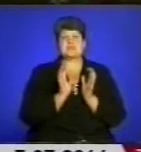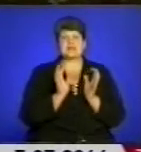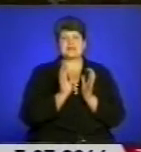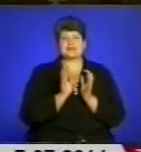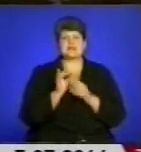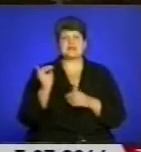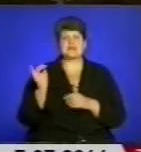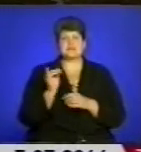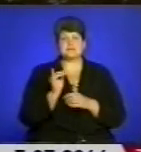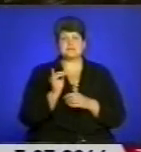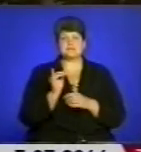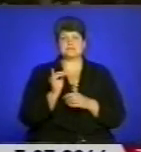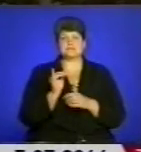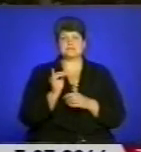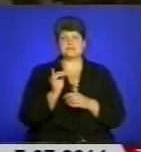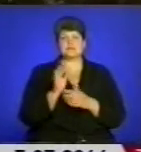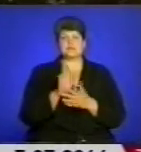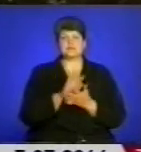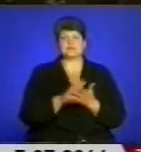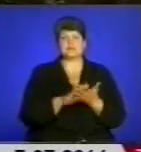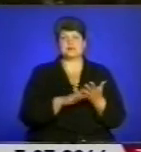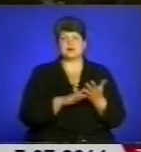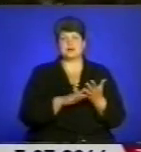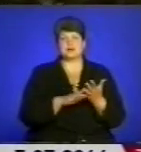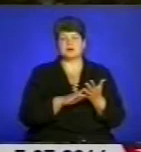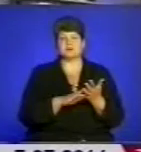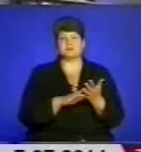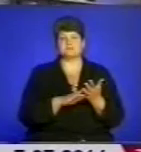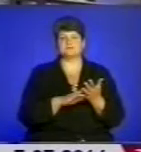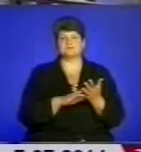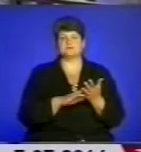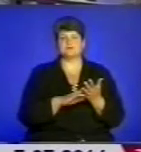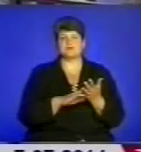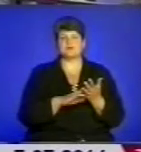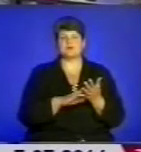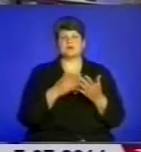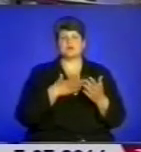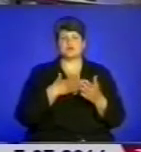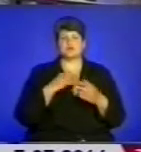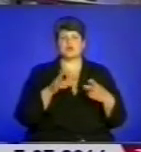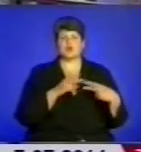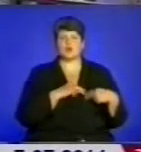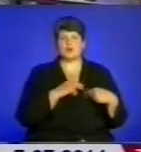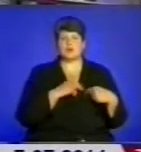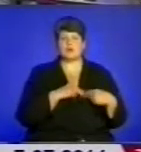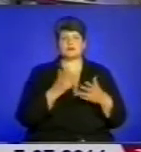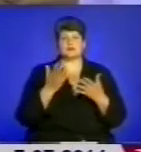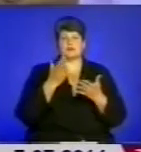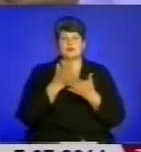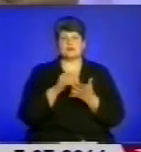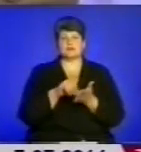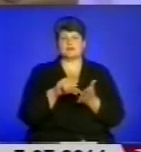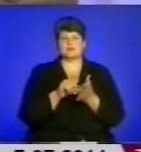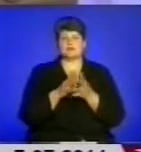щоб воно надалі, може краще прийдуть часи. Наші колеги, серед яких є представники більшості областей,